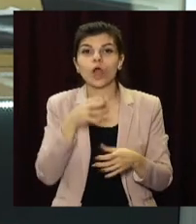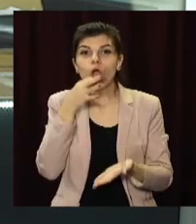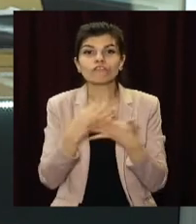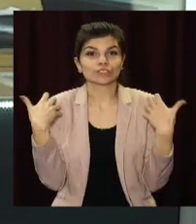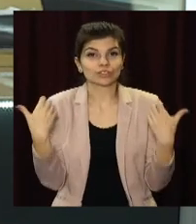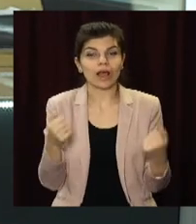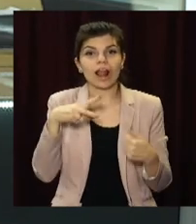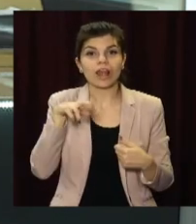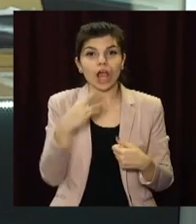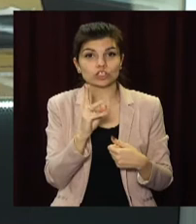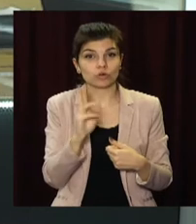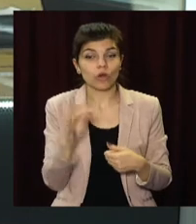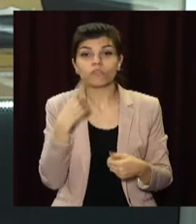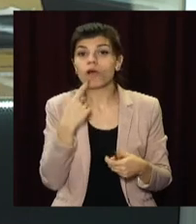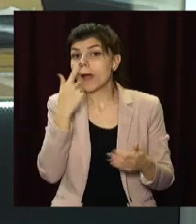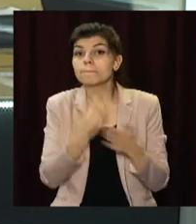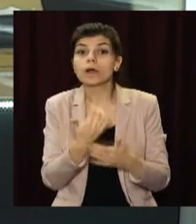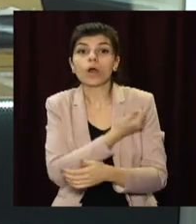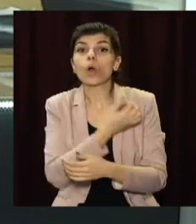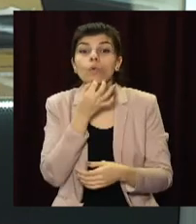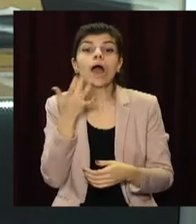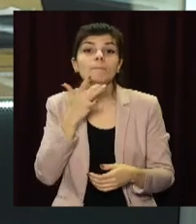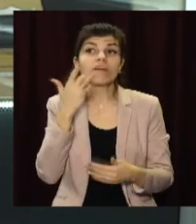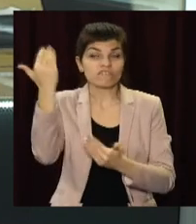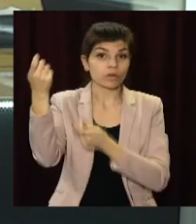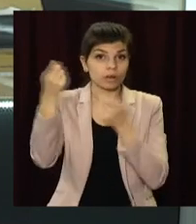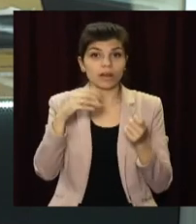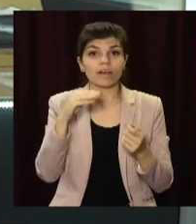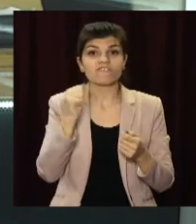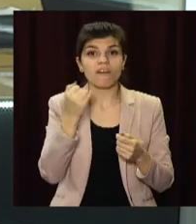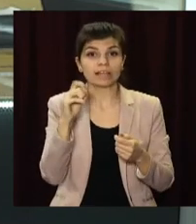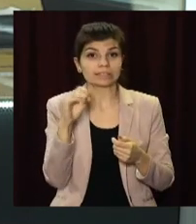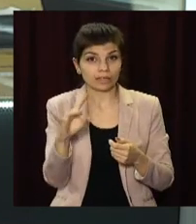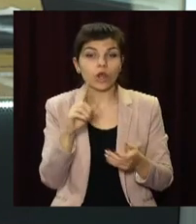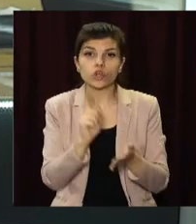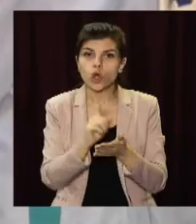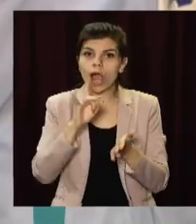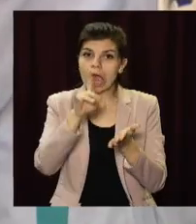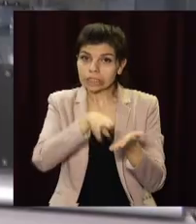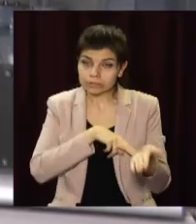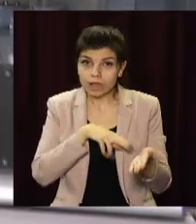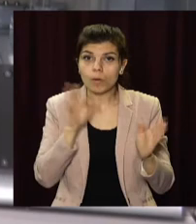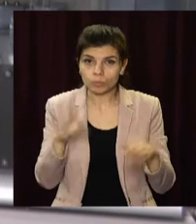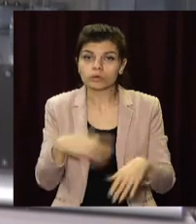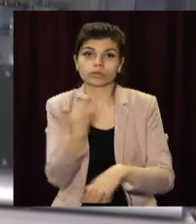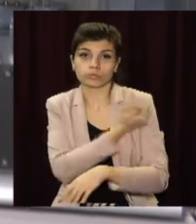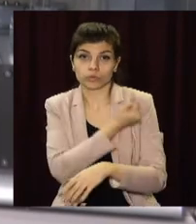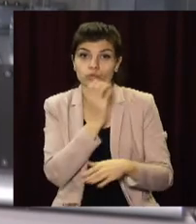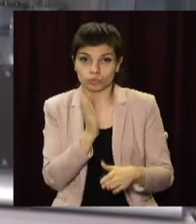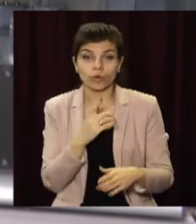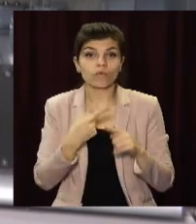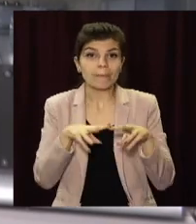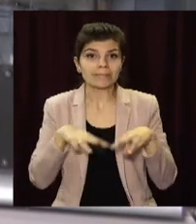Віктор Ляшко. Перш ніж використовувати препарат американської компанії Pfizer, мають зареєструвати. Далі стартує процедура щеплення,